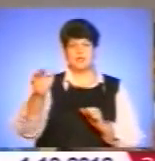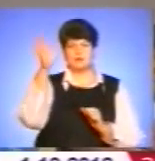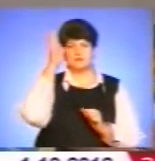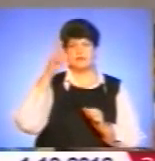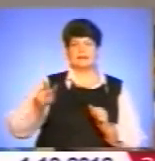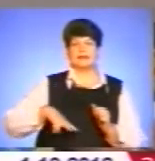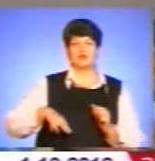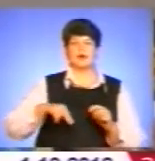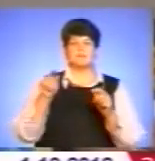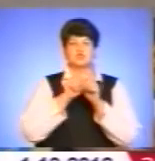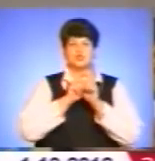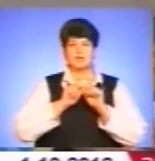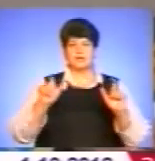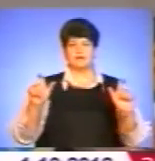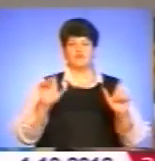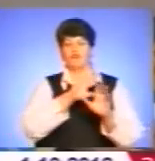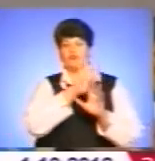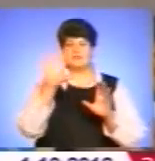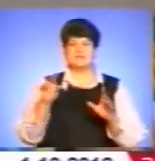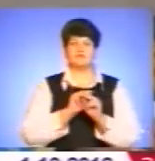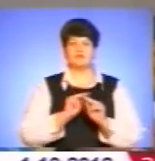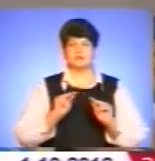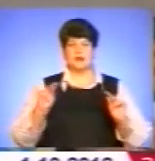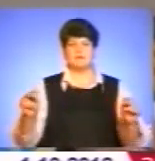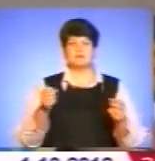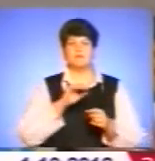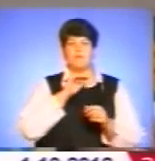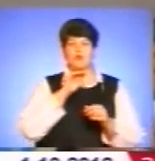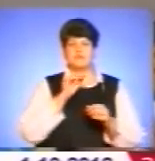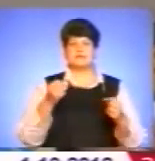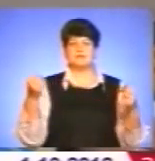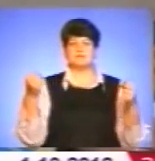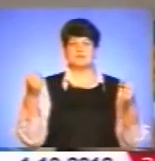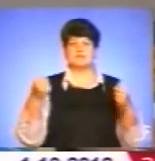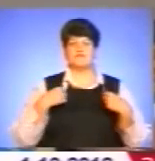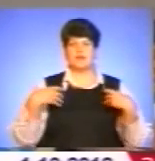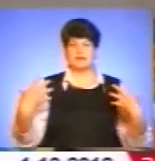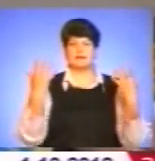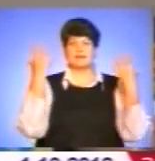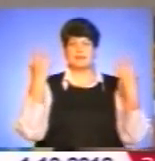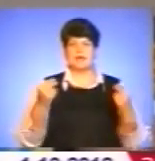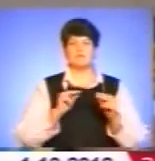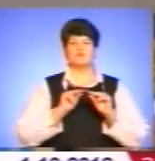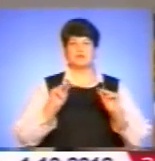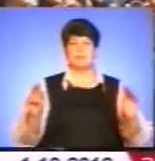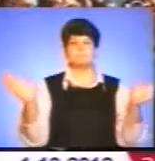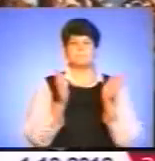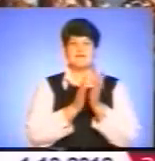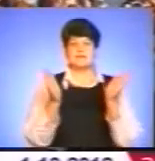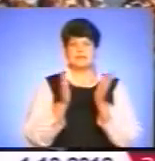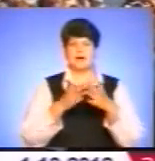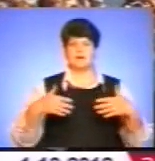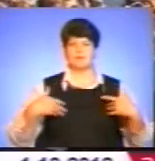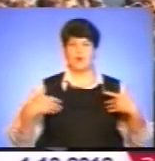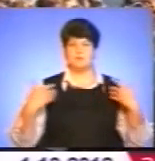директорам шкіл, усім вчителям з професійним святом, днем вчителя, привітаємо оплесками